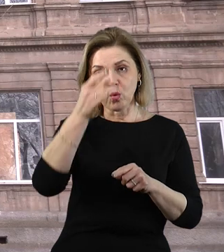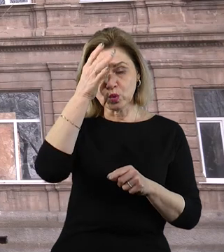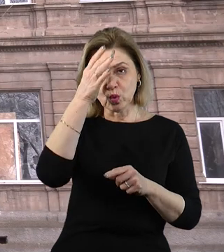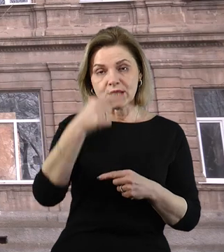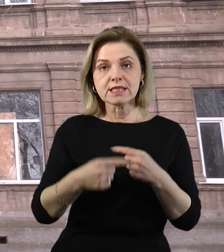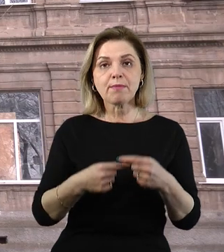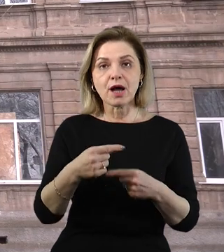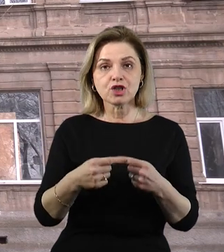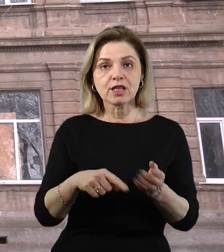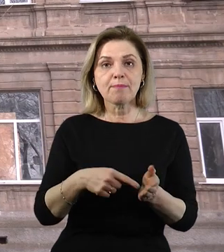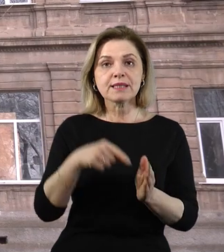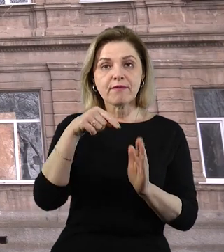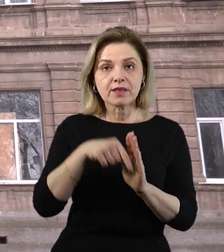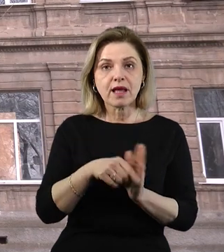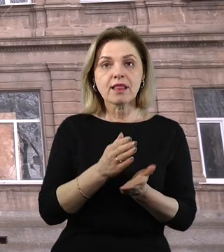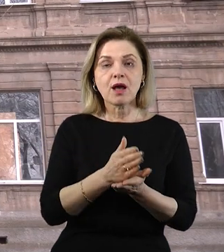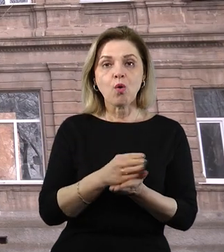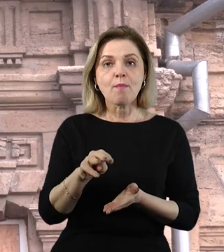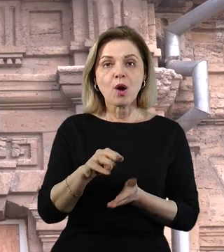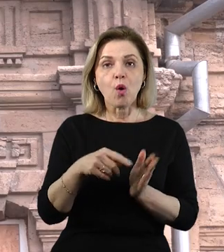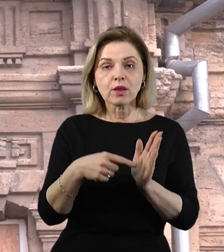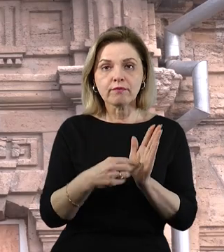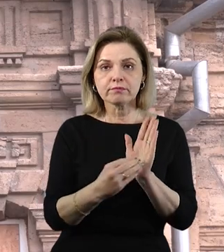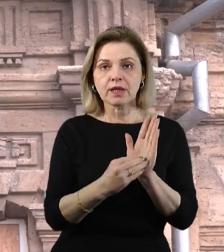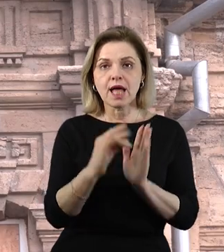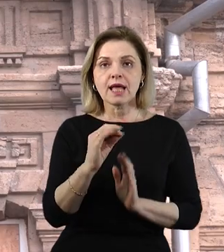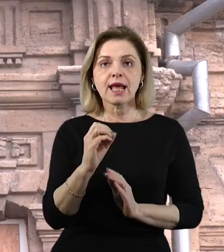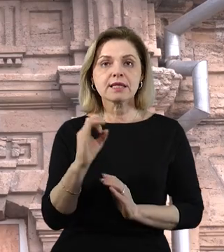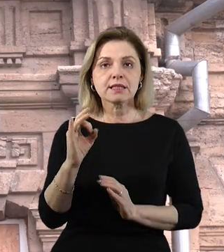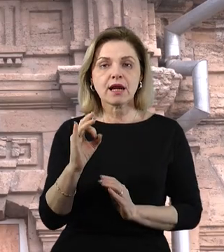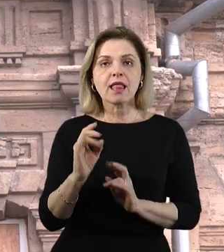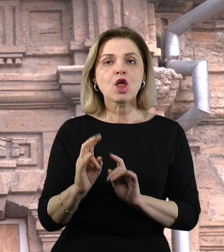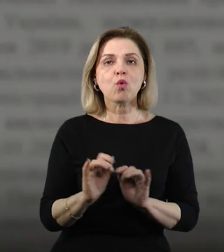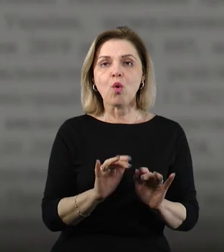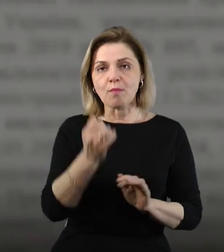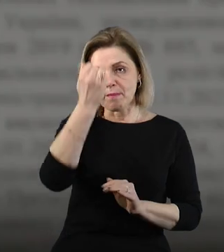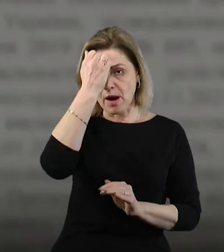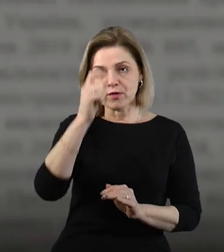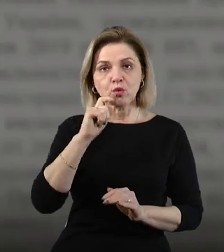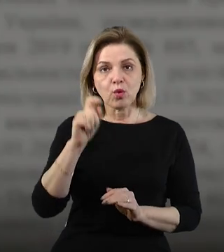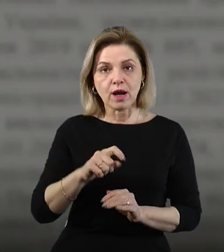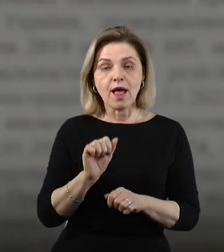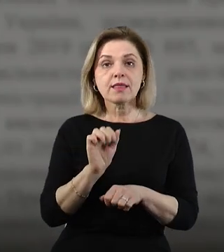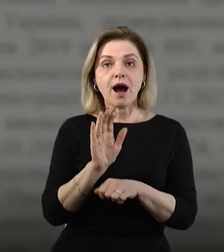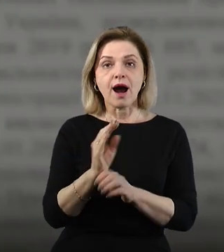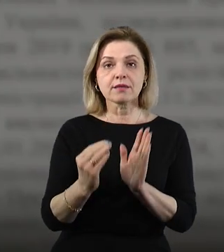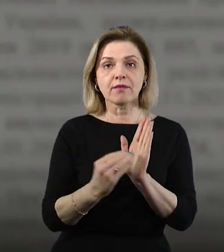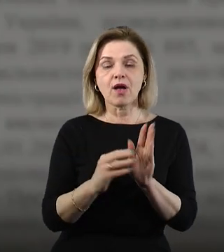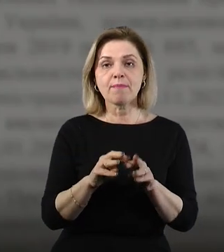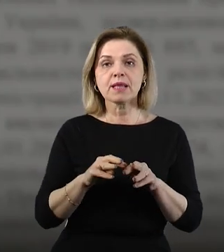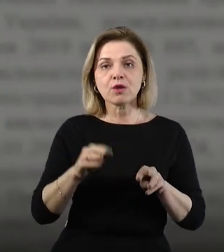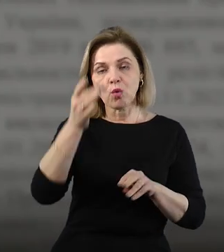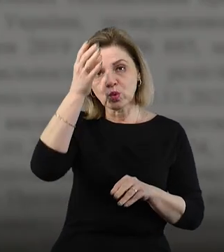місцевого значення, розташованих у Миколаїві, внесені до Державного реєстру нерухомих пам'яток України. Наказ про це розміщений на сайті